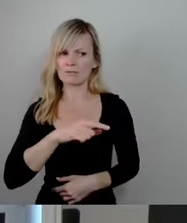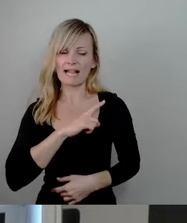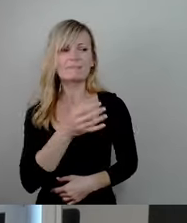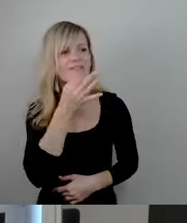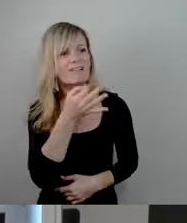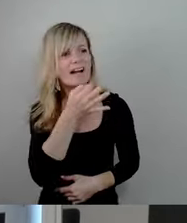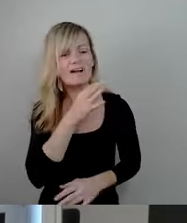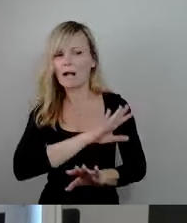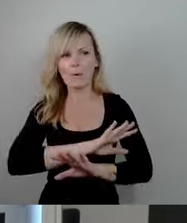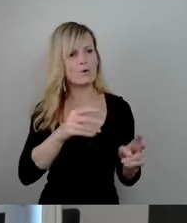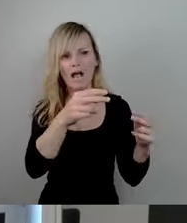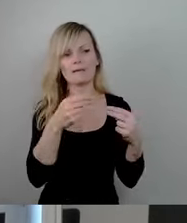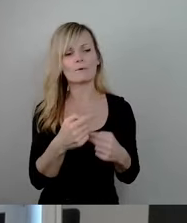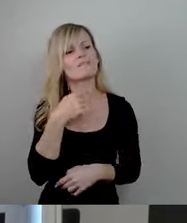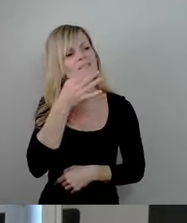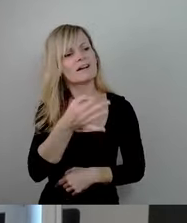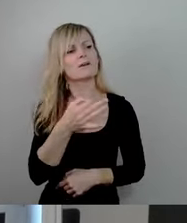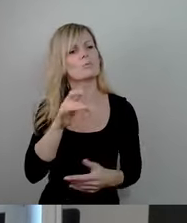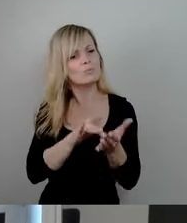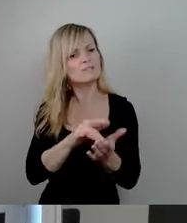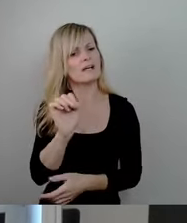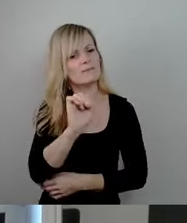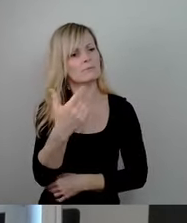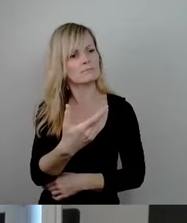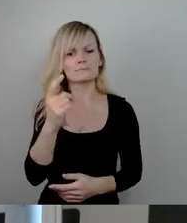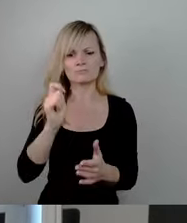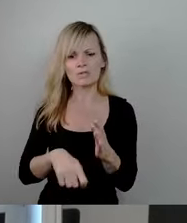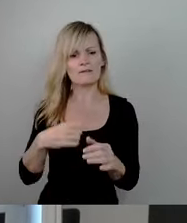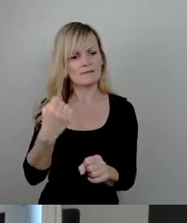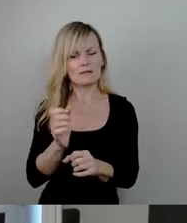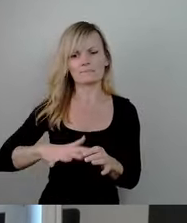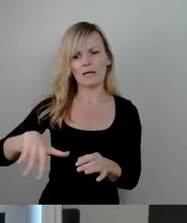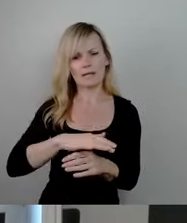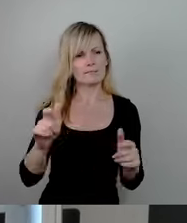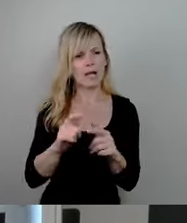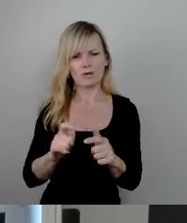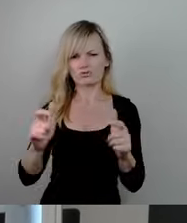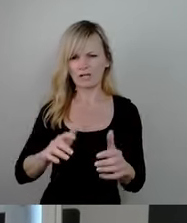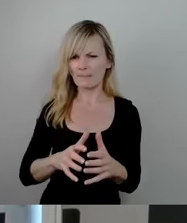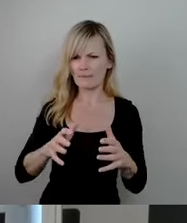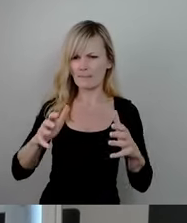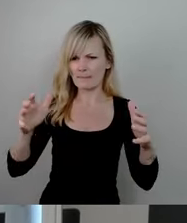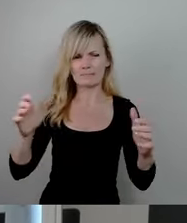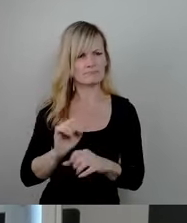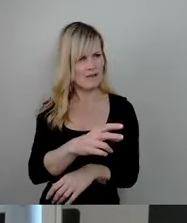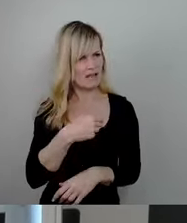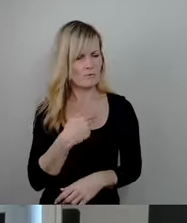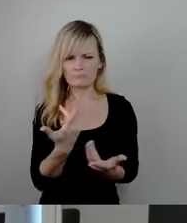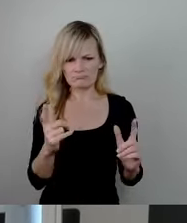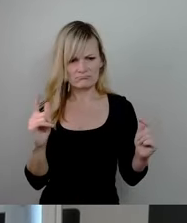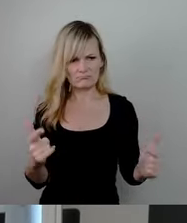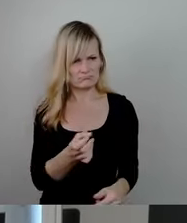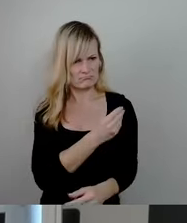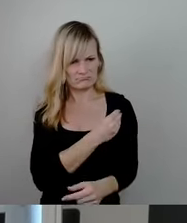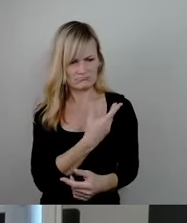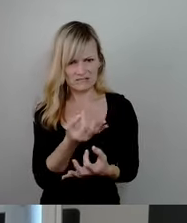was nun eigentlich die Ursache sei, dass die Straftaten im Bereich Prager Straße so ansteigen. Man hat mir keine befriedigende Antwort gegeben.